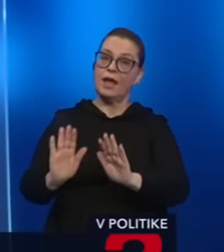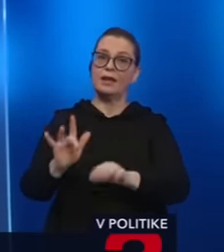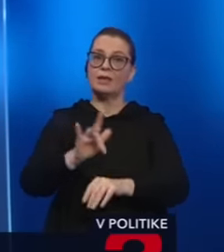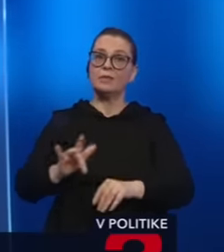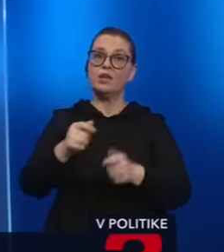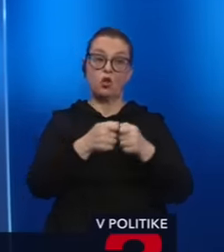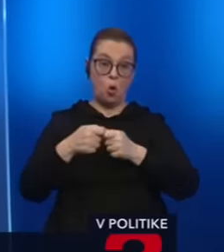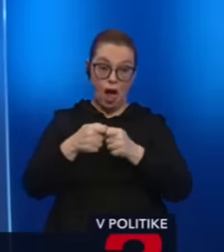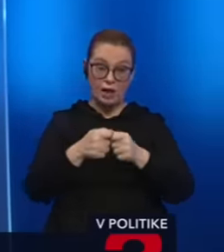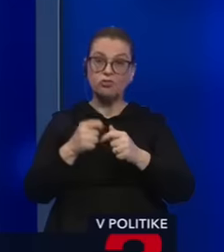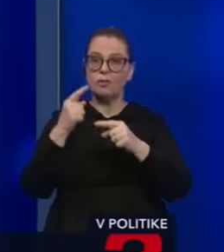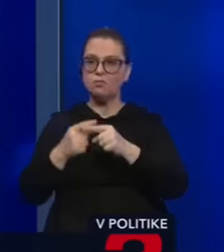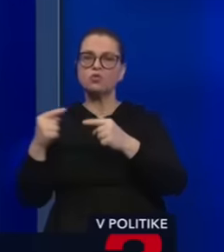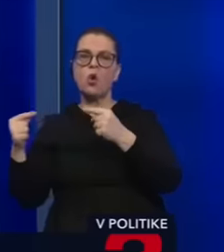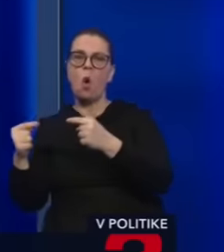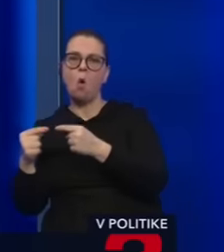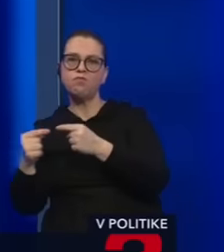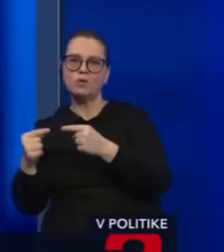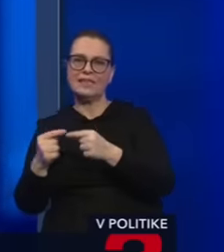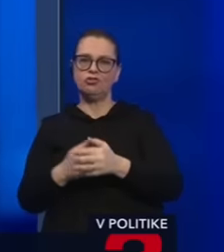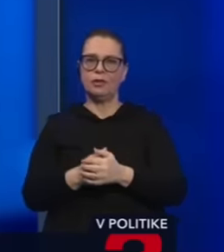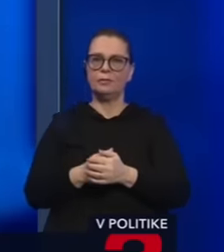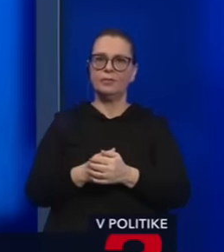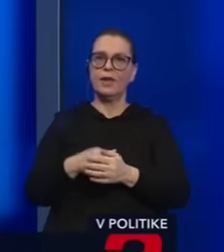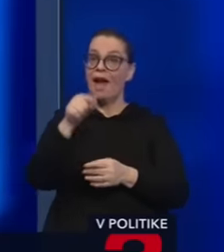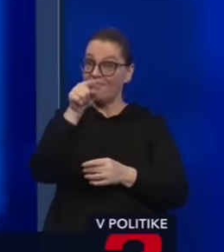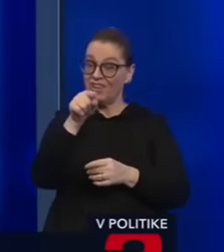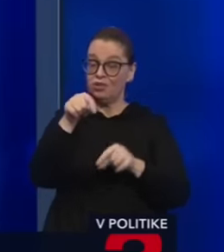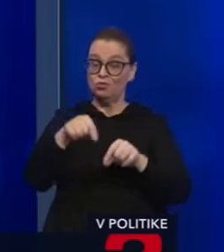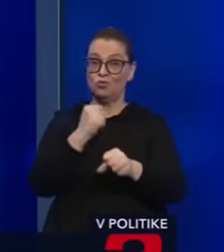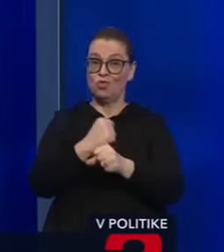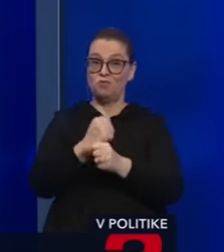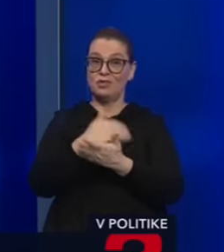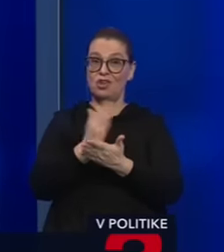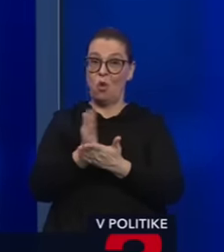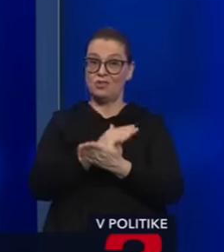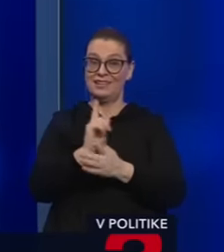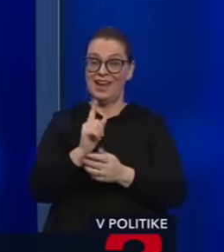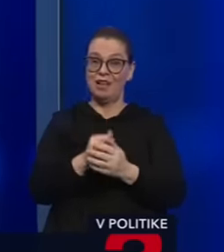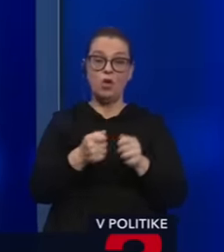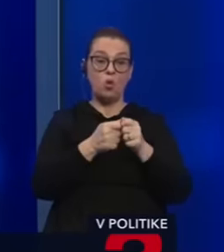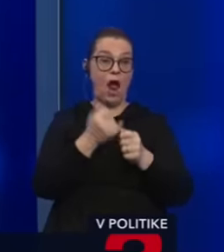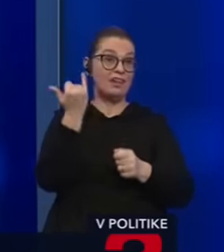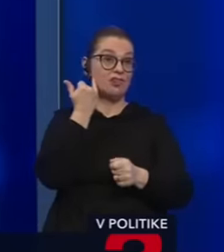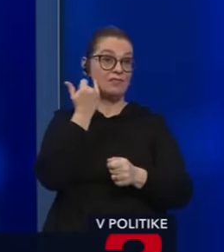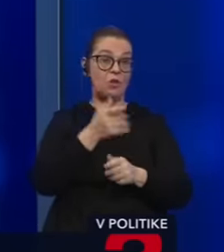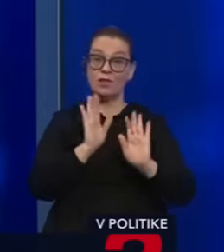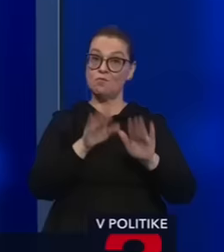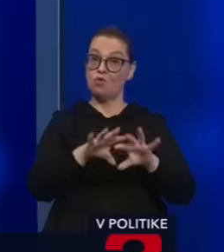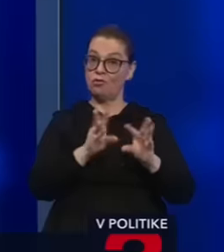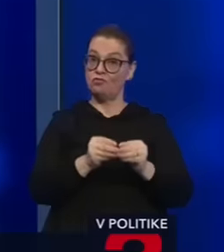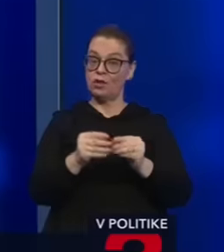koaličným, ako je opozičným. A tu jednoducho vy robíte rozdiely. Koaliční majú výhodu, môžu čokoľvek.